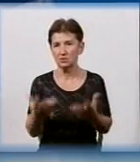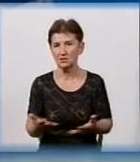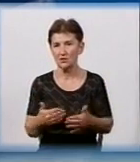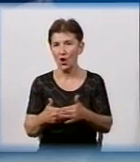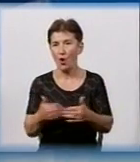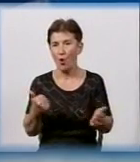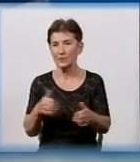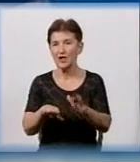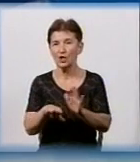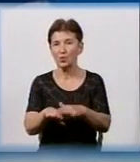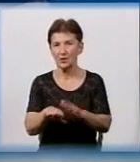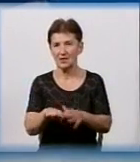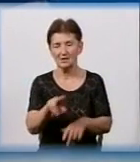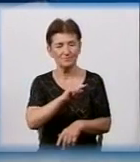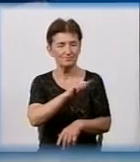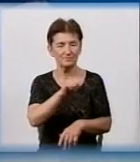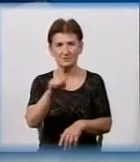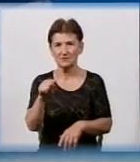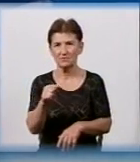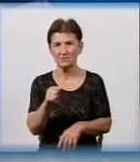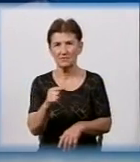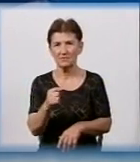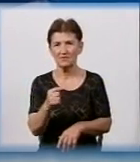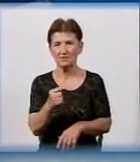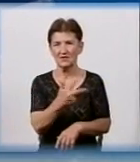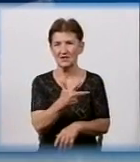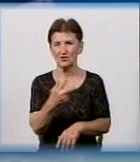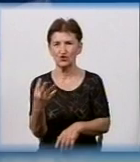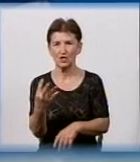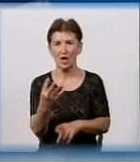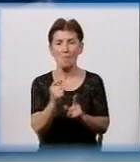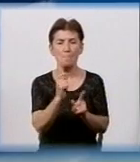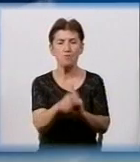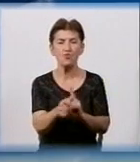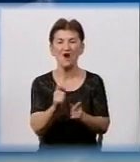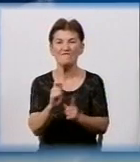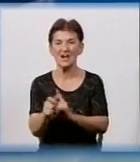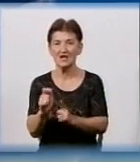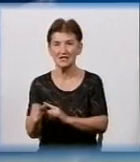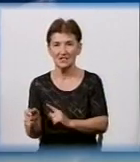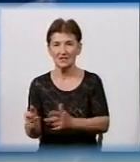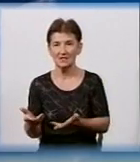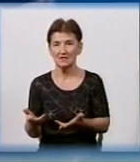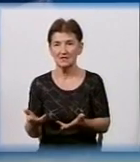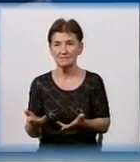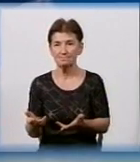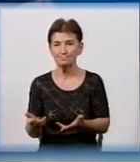надпись, там, 3-4 букви латинські, це вже може означати сайт. Тобто,